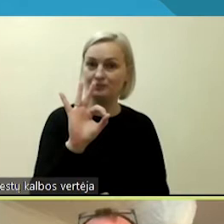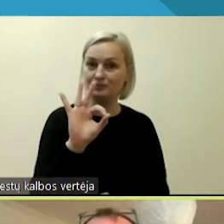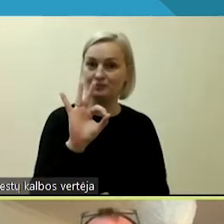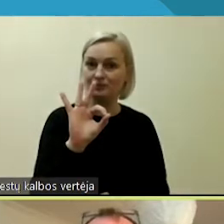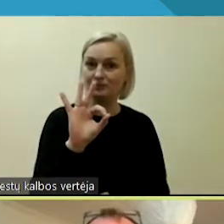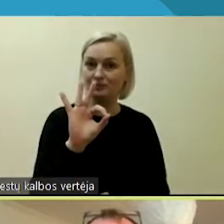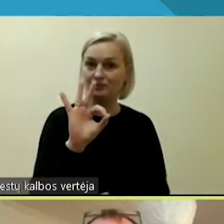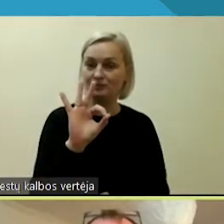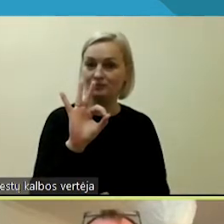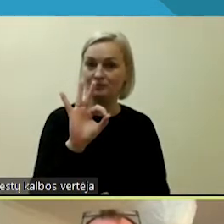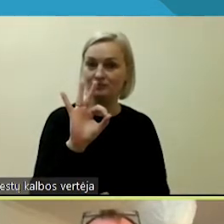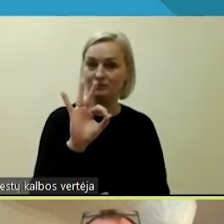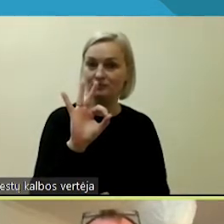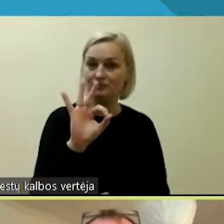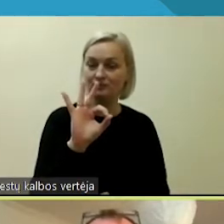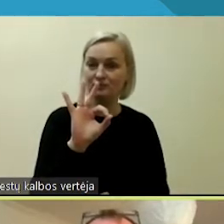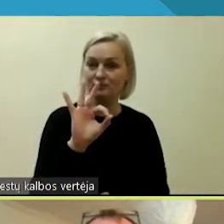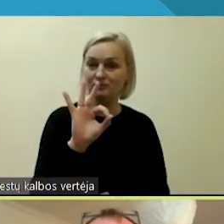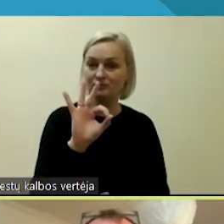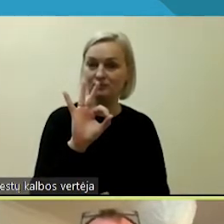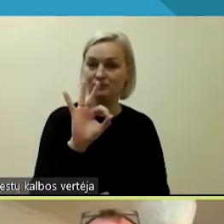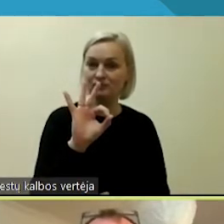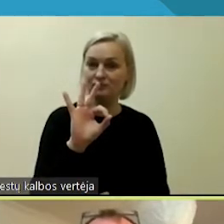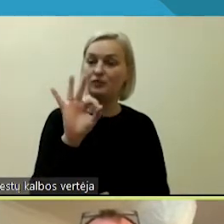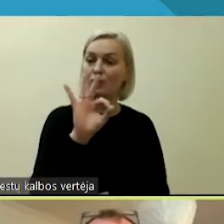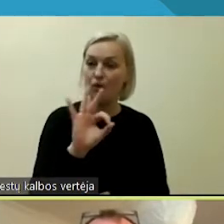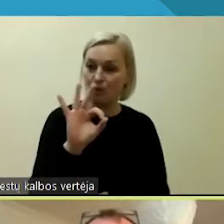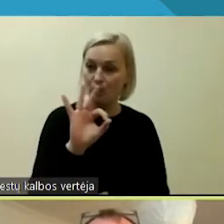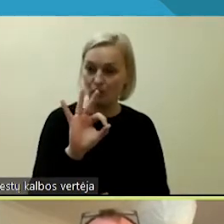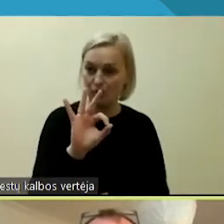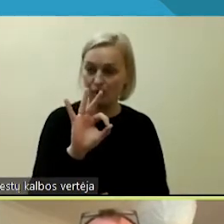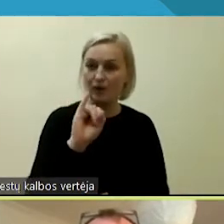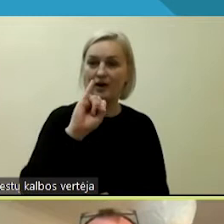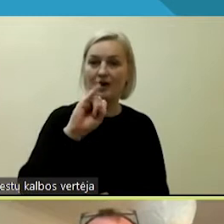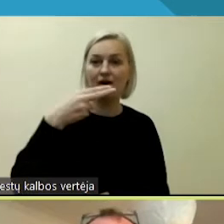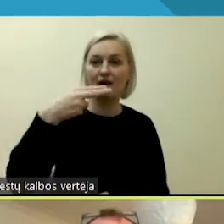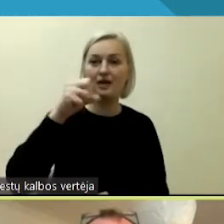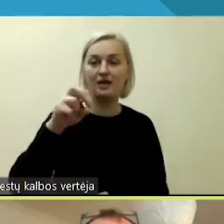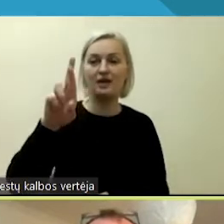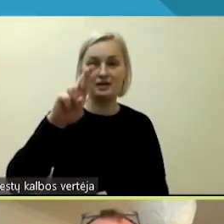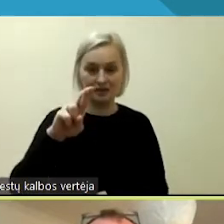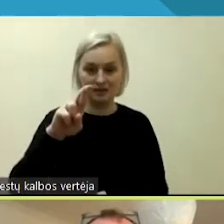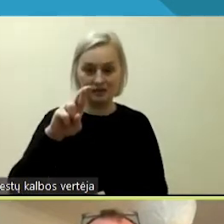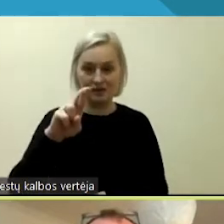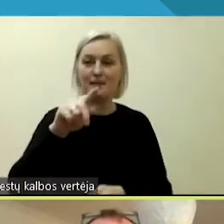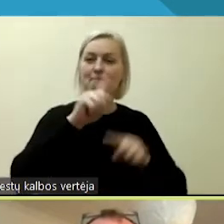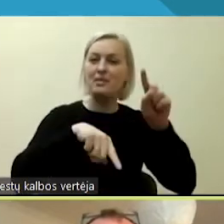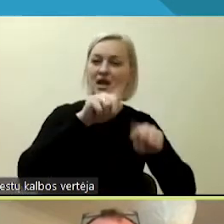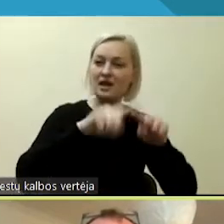INAR, tai yra pilietinės visuomenės bendruomenė.